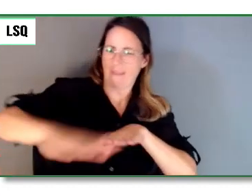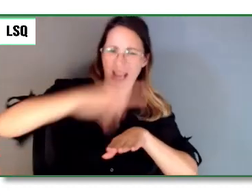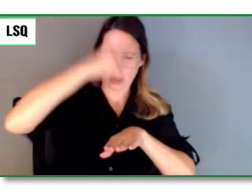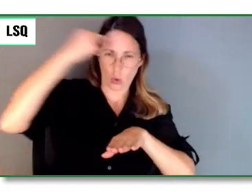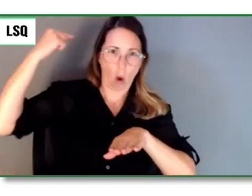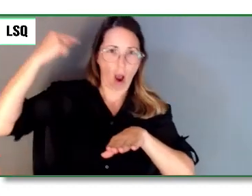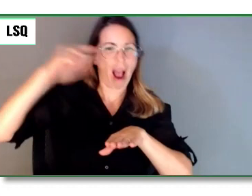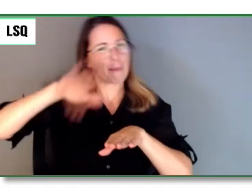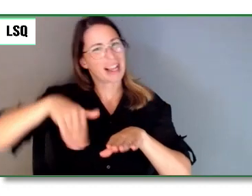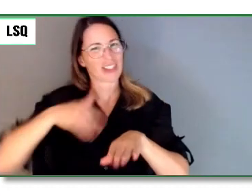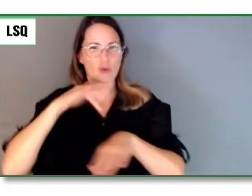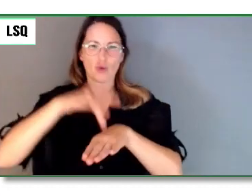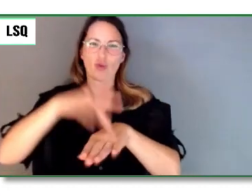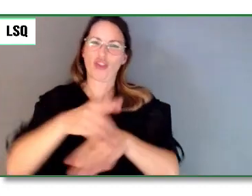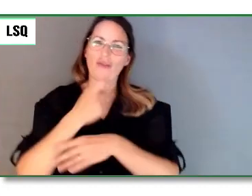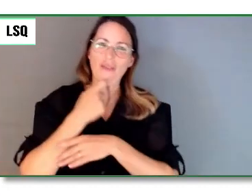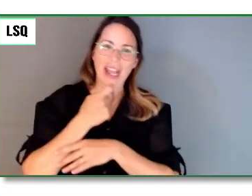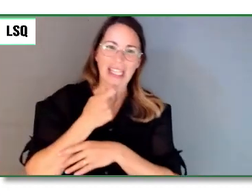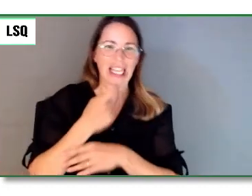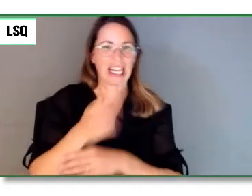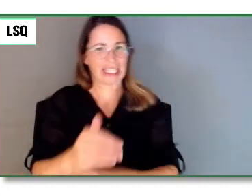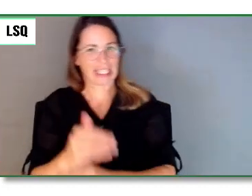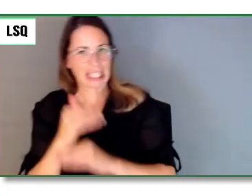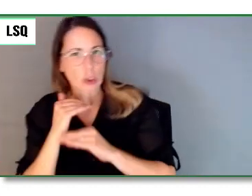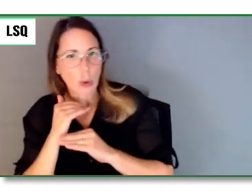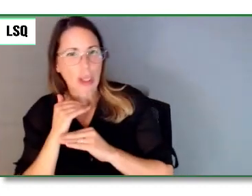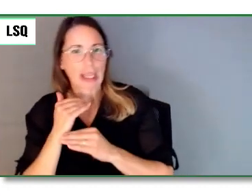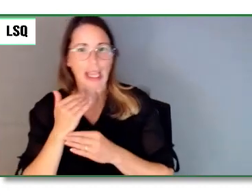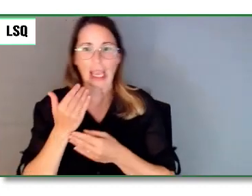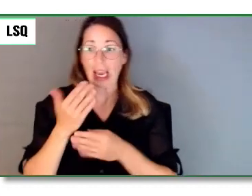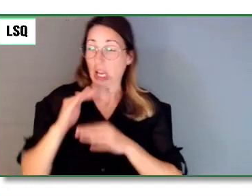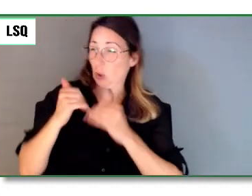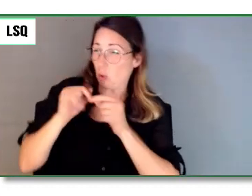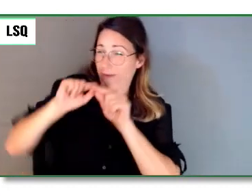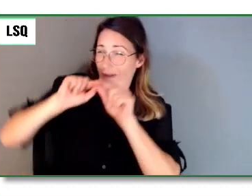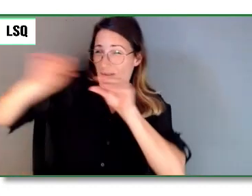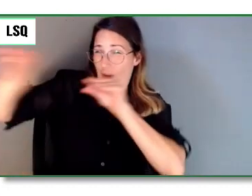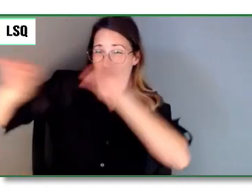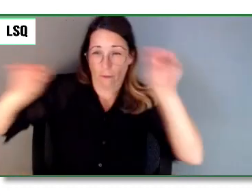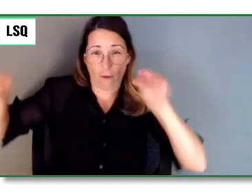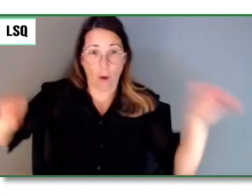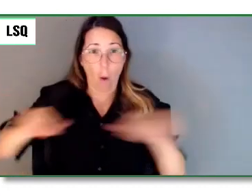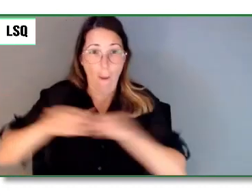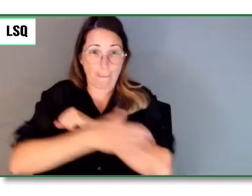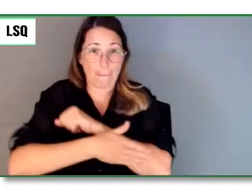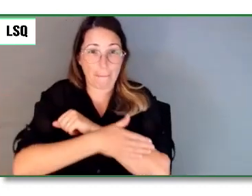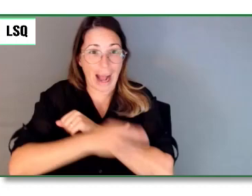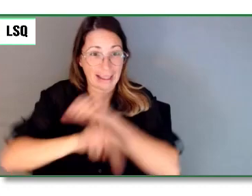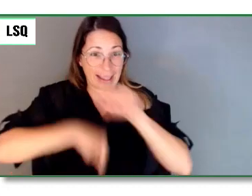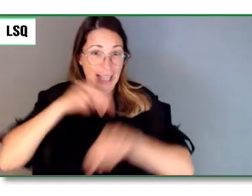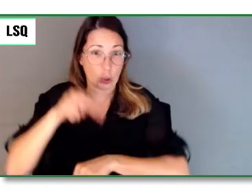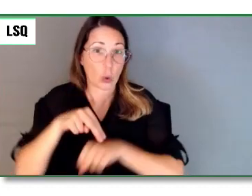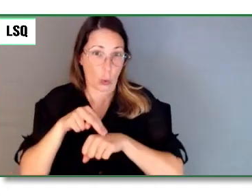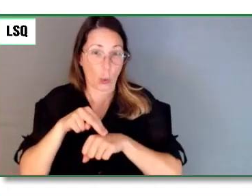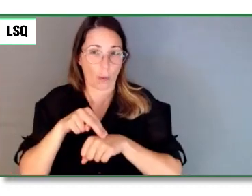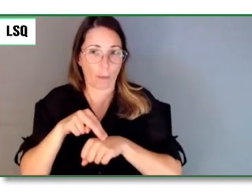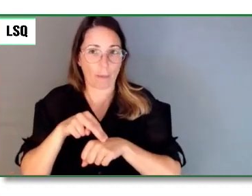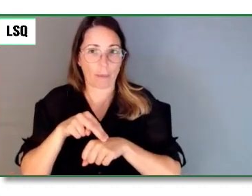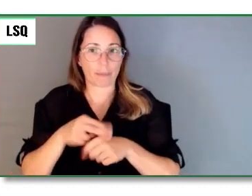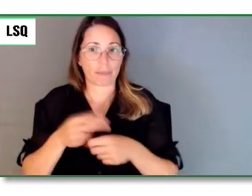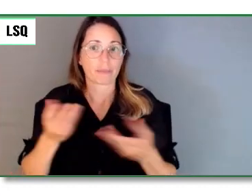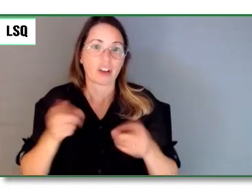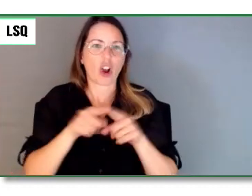Alors, on fait une équivalence entre les routes et l'accès à la paresse,